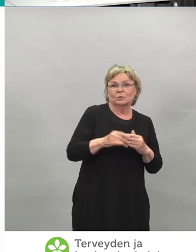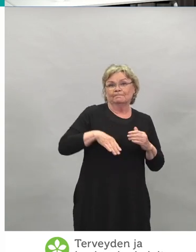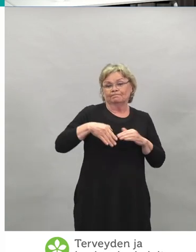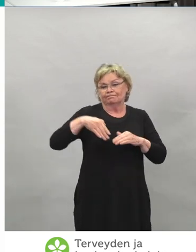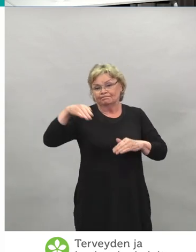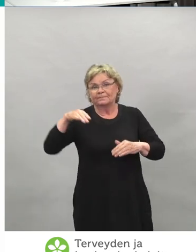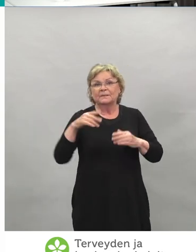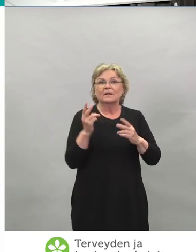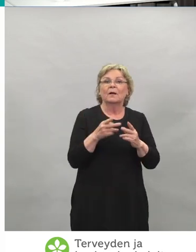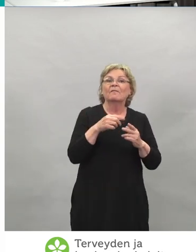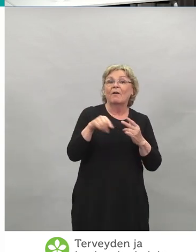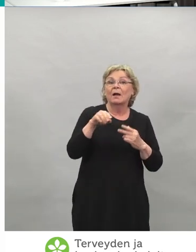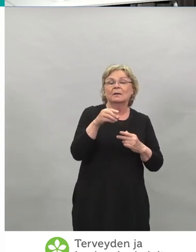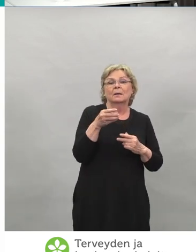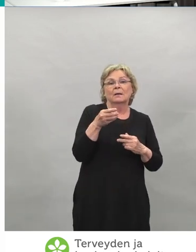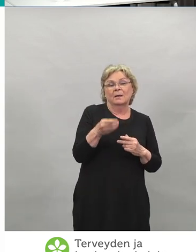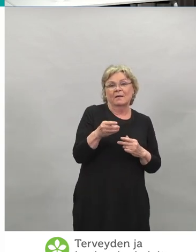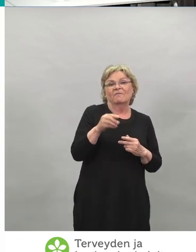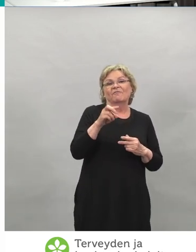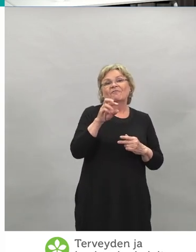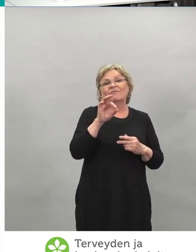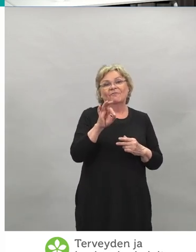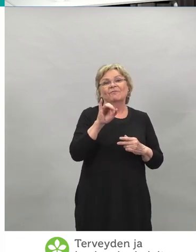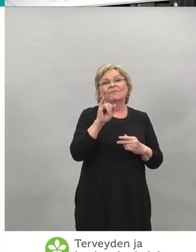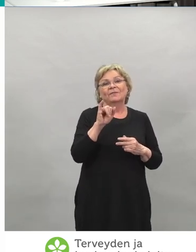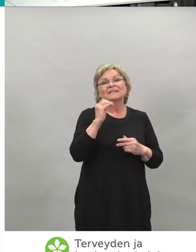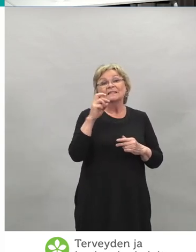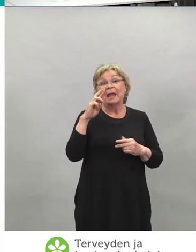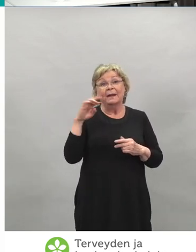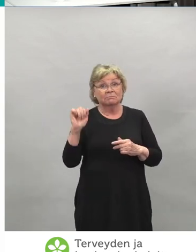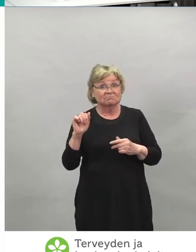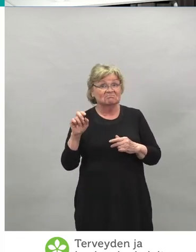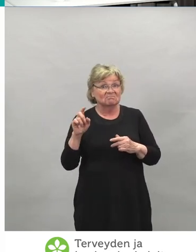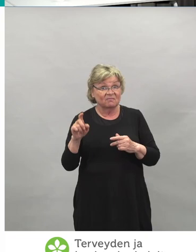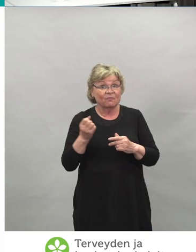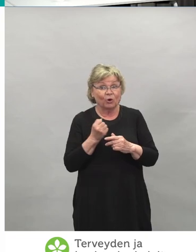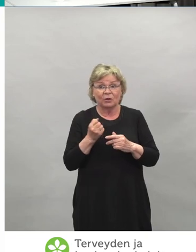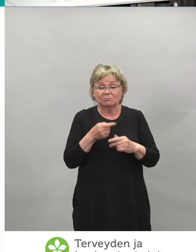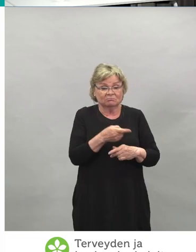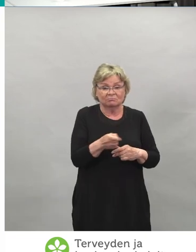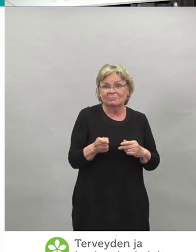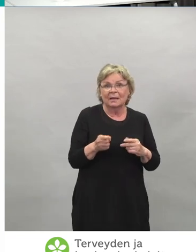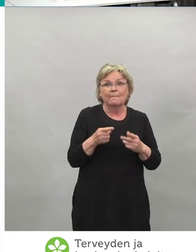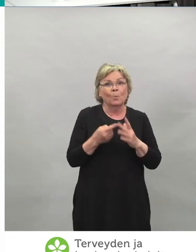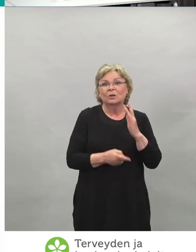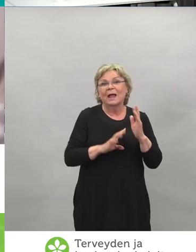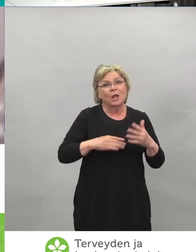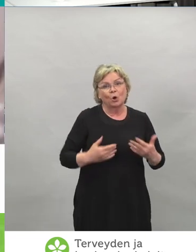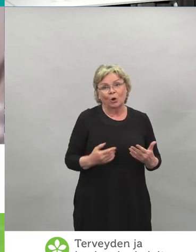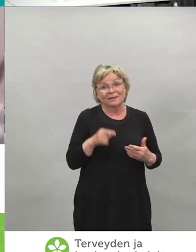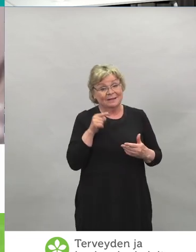Pfizerin Cominargy-rokotetta, koska muille rokotteille myyntilupaa näin nuorille ei ole.